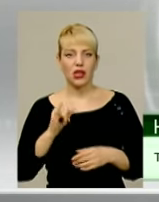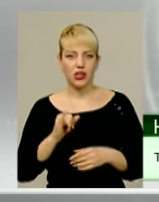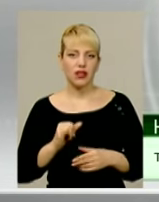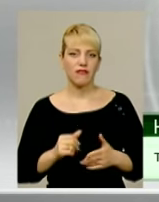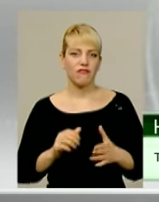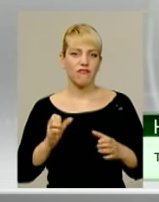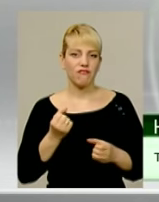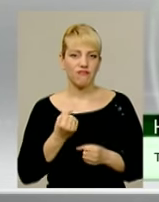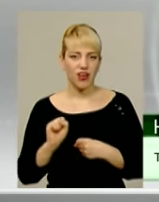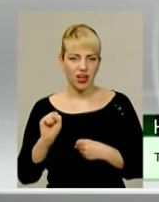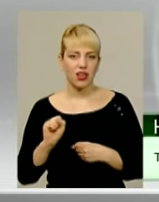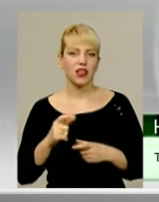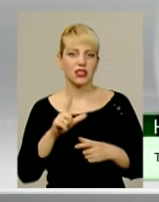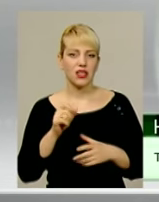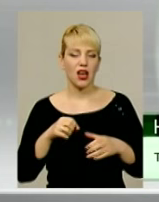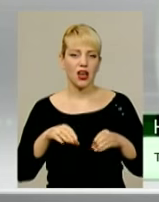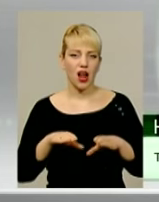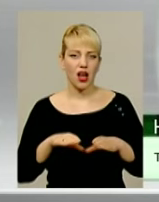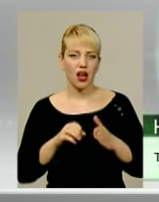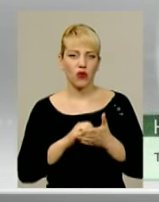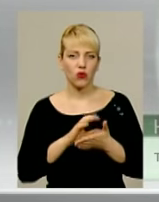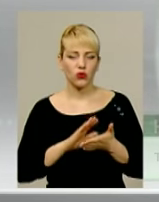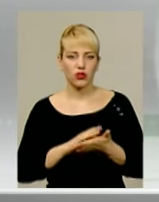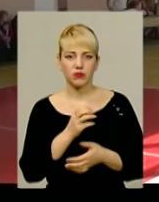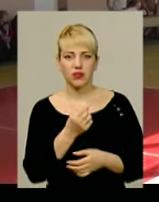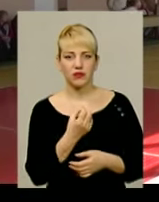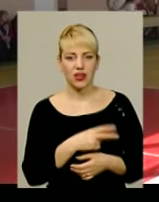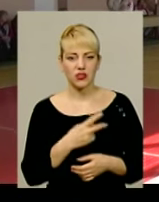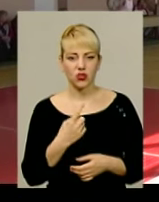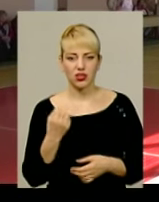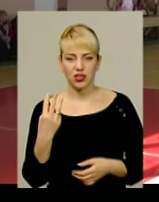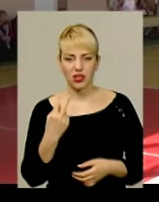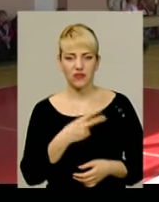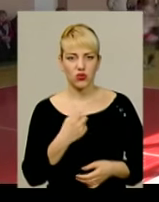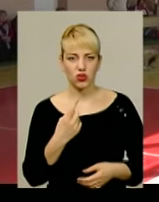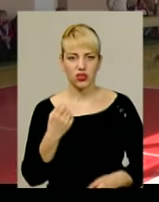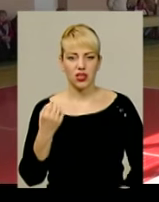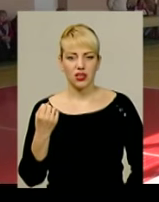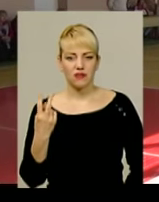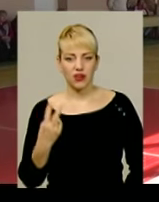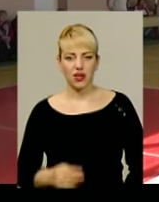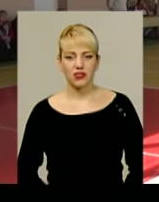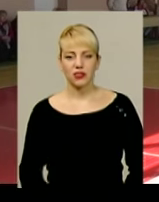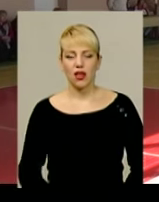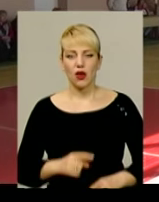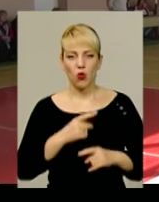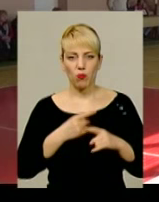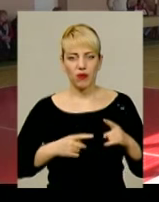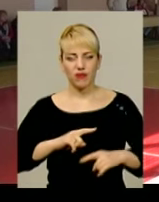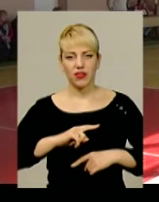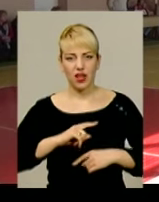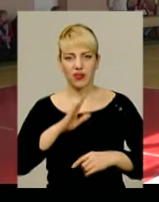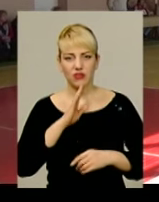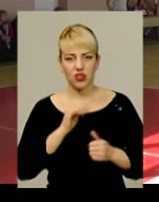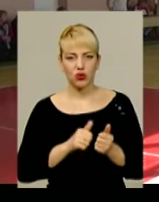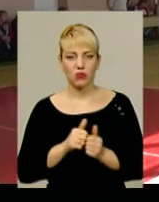вигрили з рахунком 21-13, 21-12. У півфіналі дівчата обіграли суперниць із Дніпропетровська. У фіналі